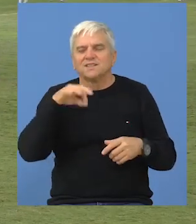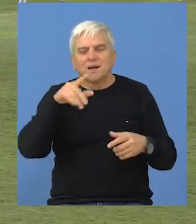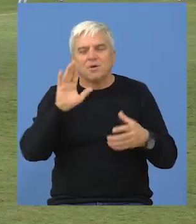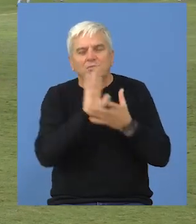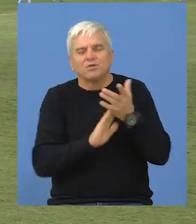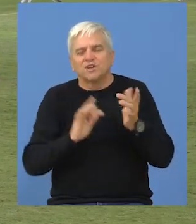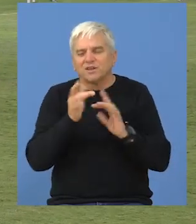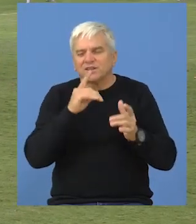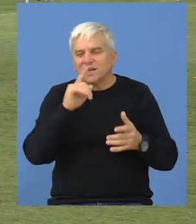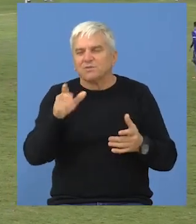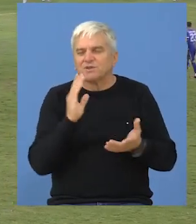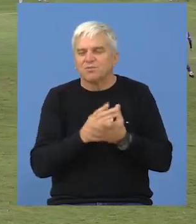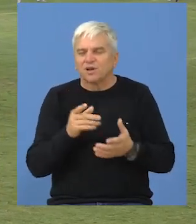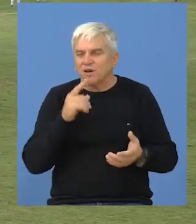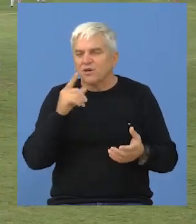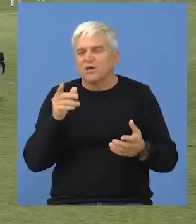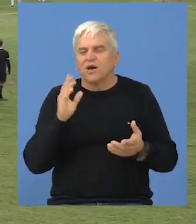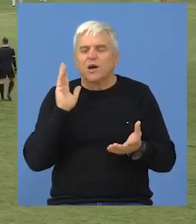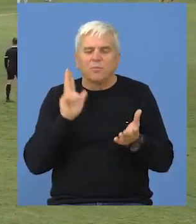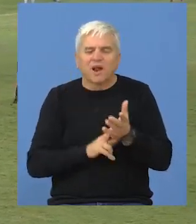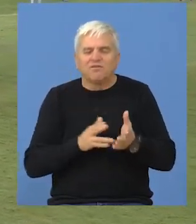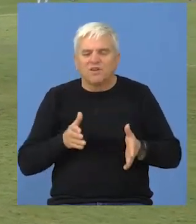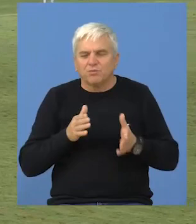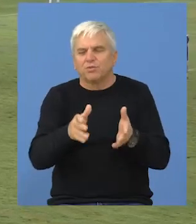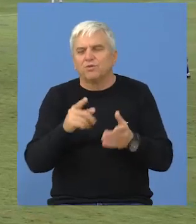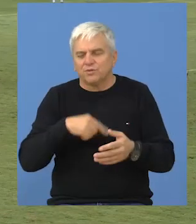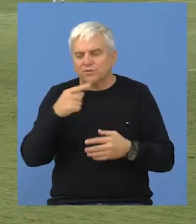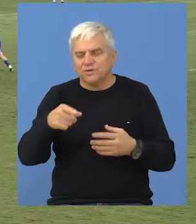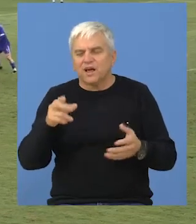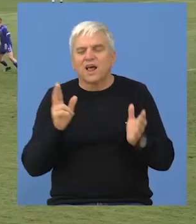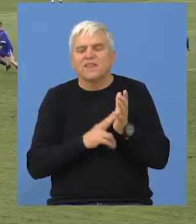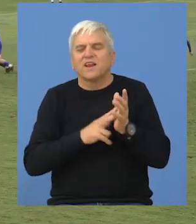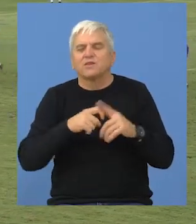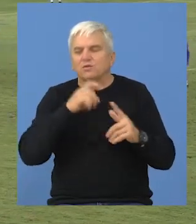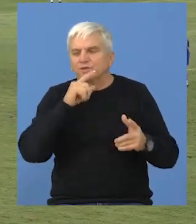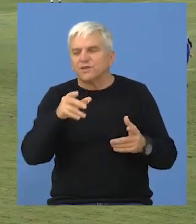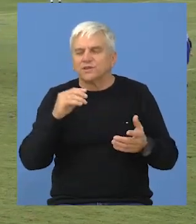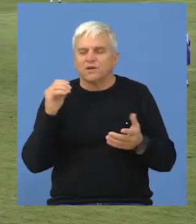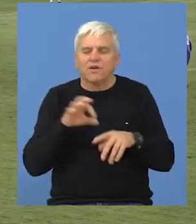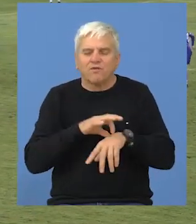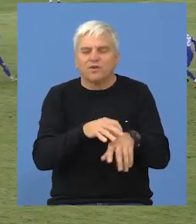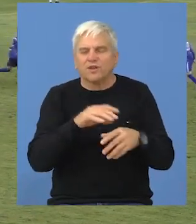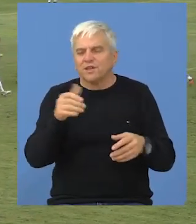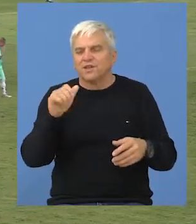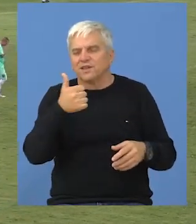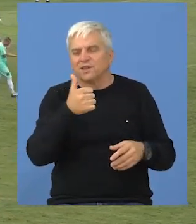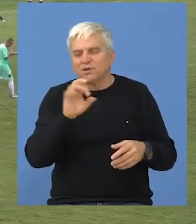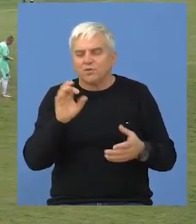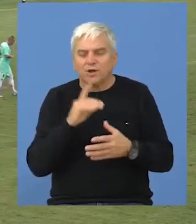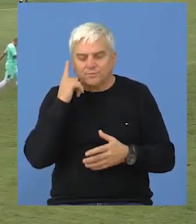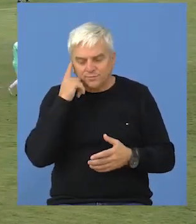Sam početak utakmice je obećavao da smo na pravom putu, tako da smo ranim golom Nenada Kudrića poveli